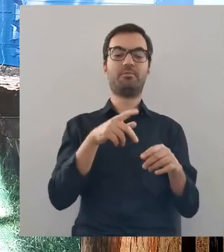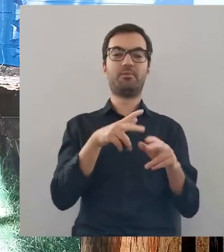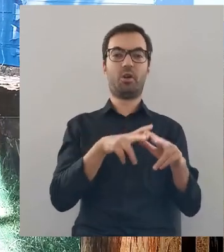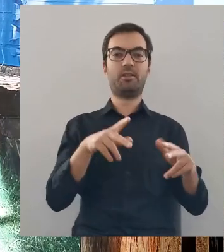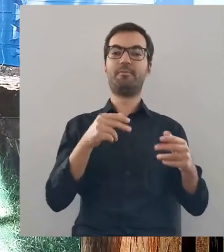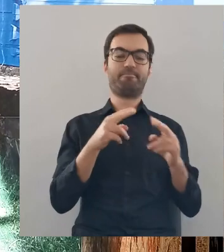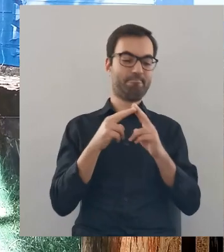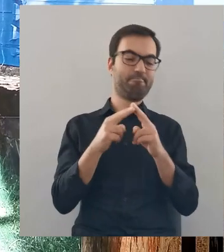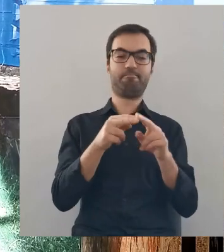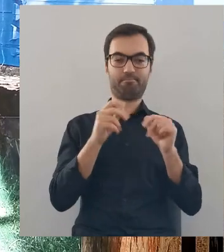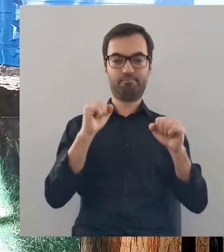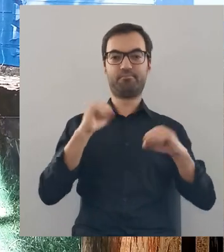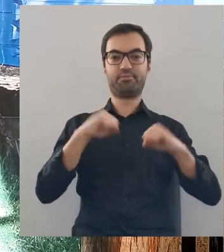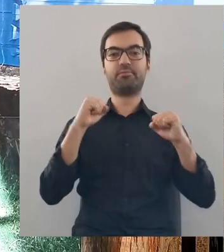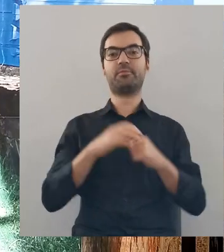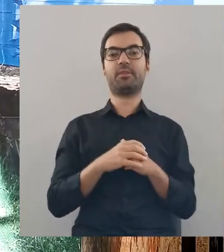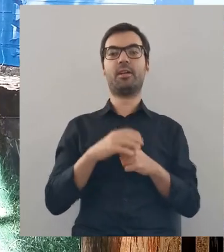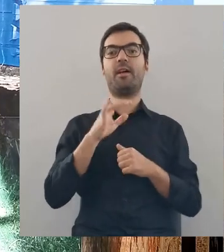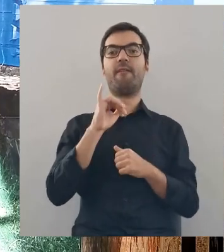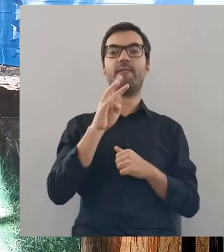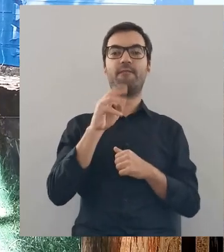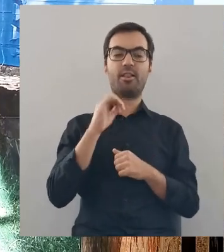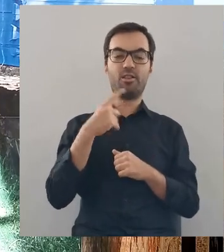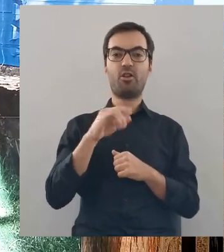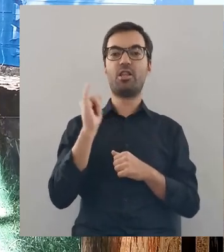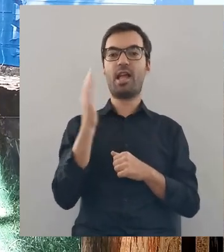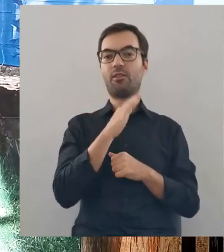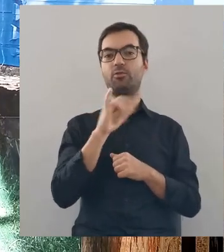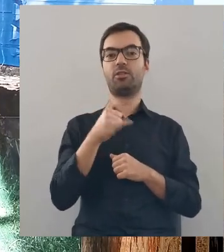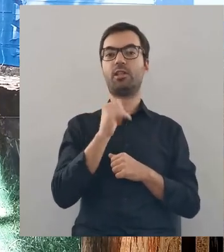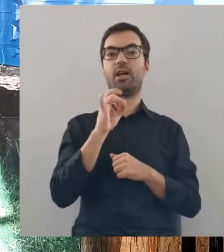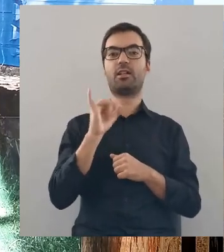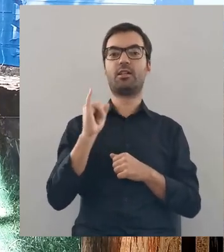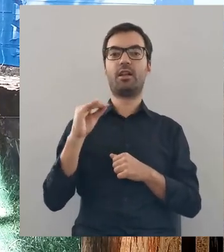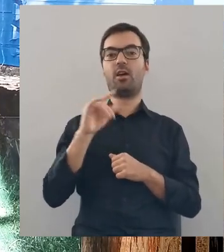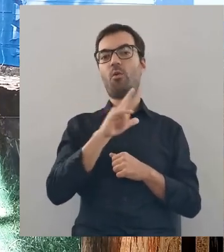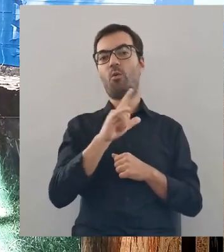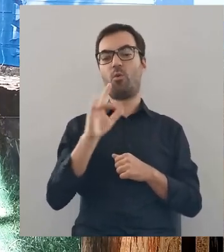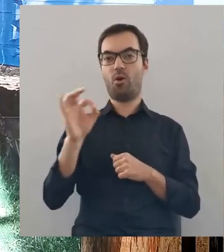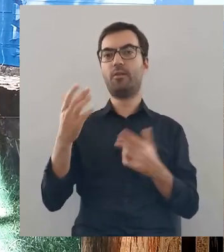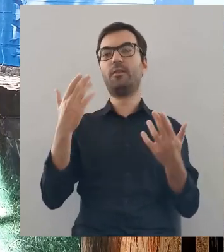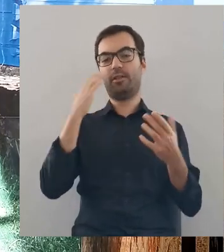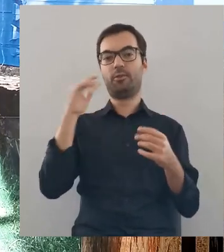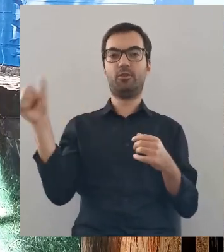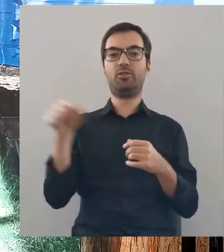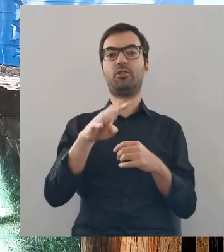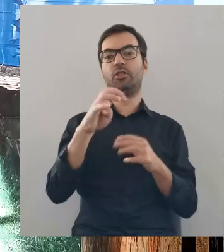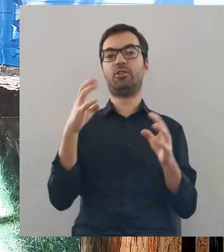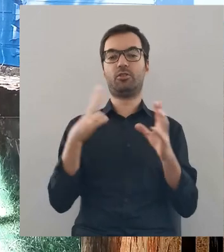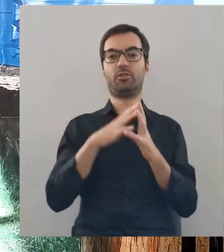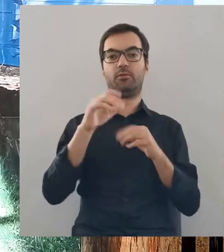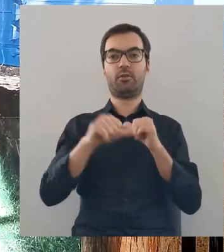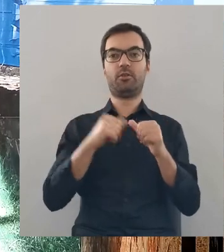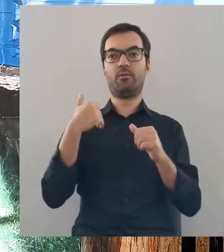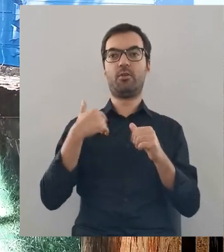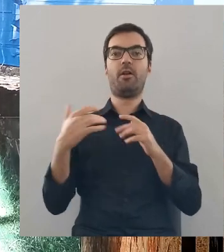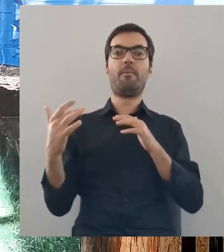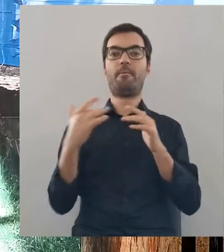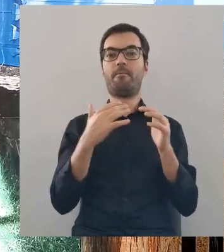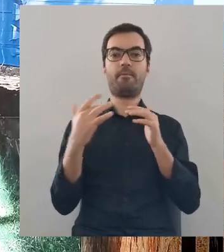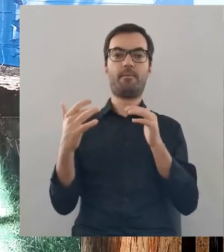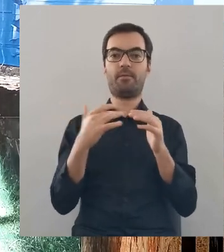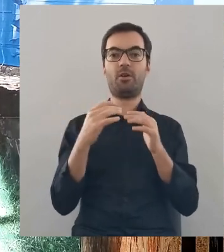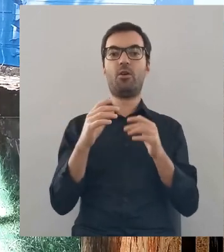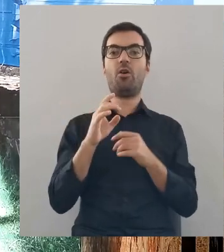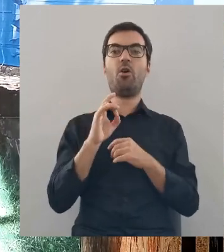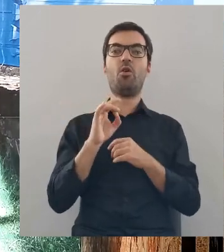dogadali, Witold, Janusz i Jagiełło. Wiedzą Państwo świetnie, że w 1410 roku